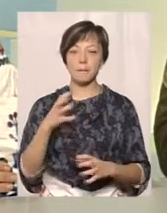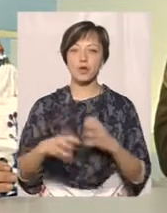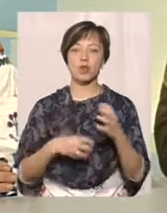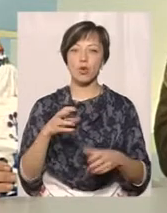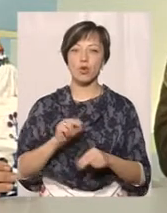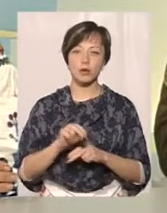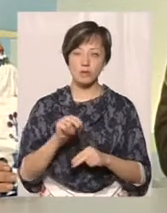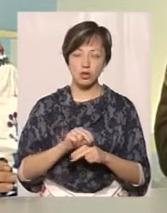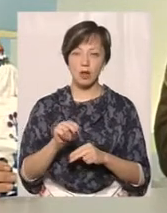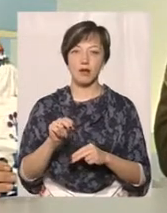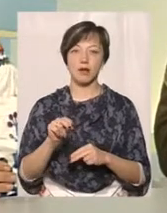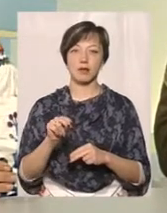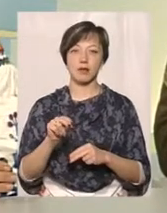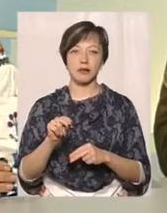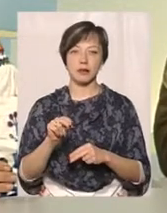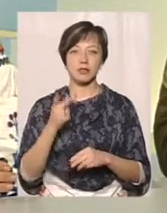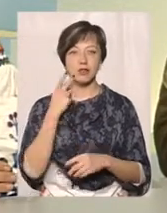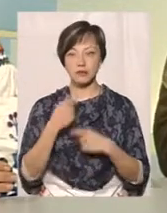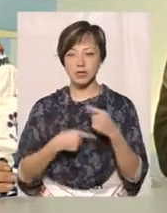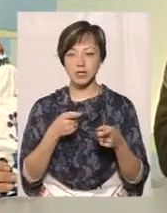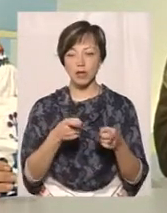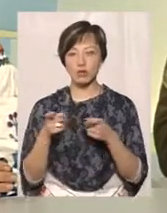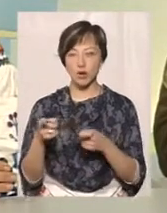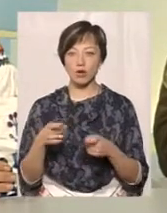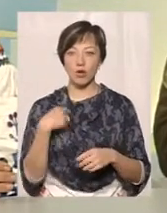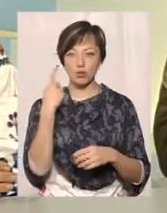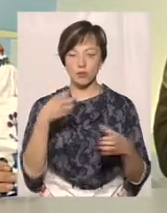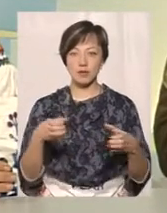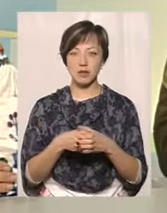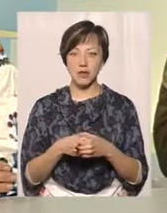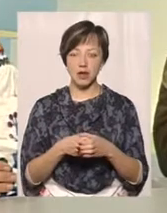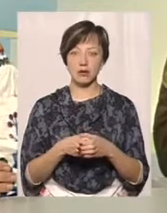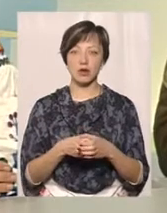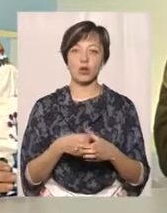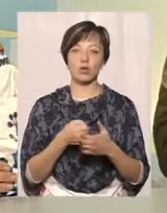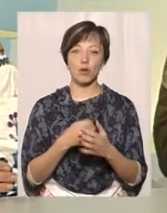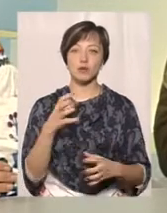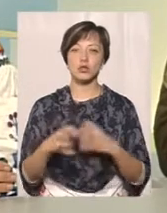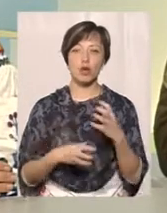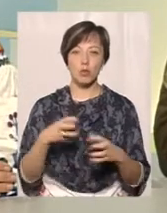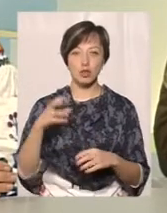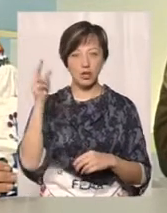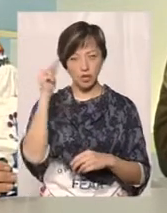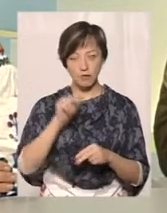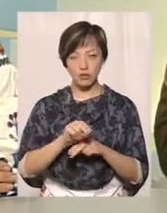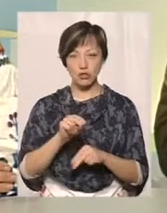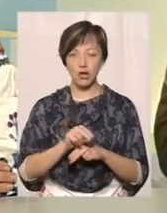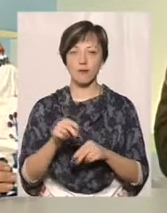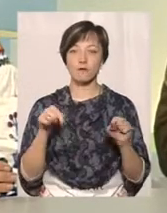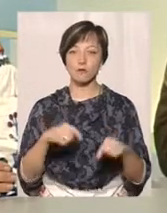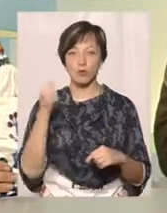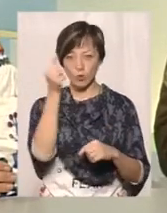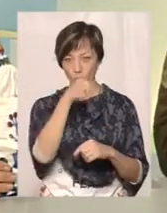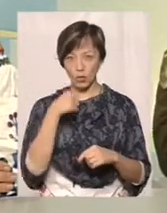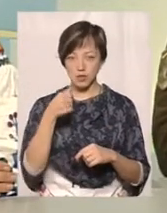навчання, завжди залучається особовий склад полку до міжнародних навчань. В цьому